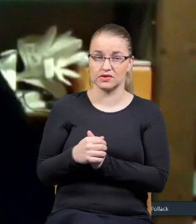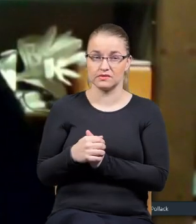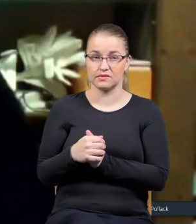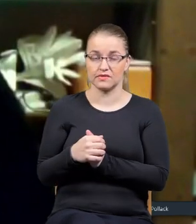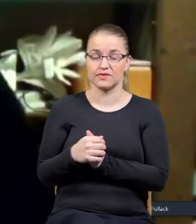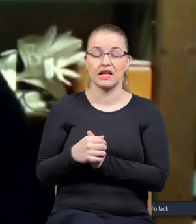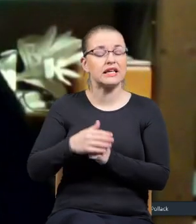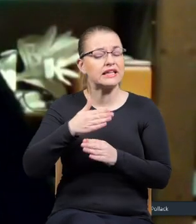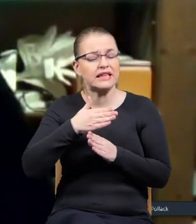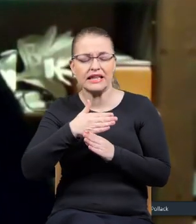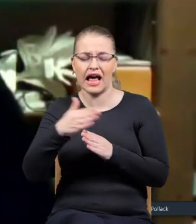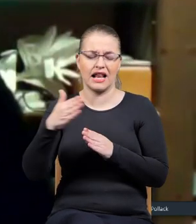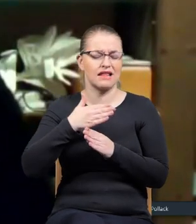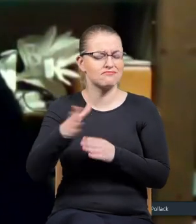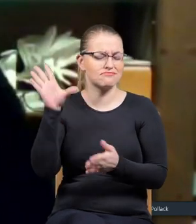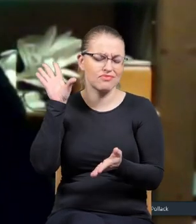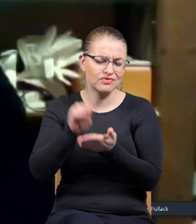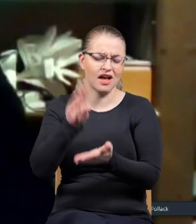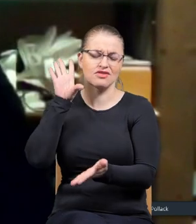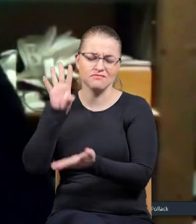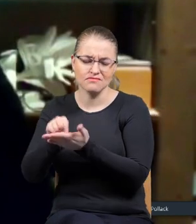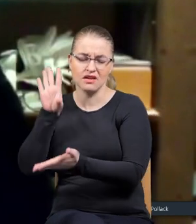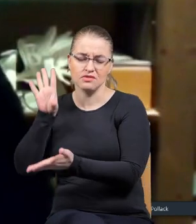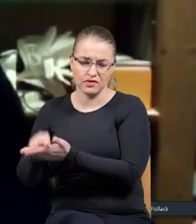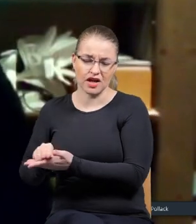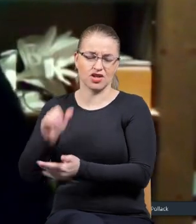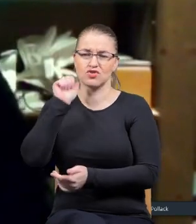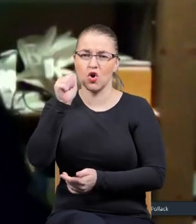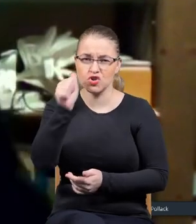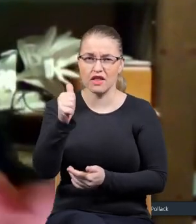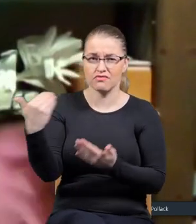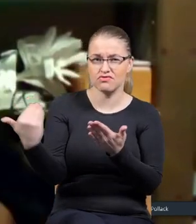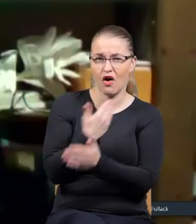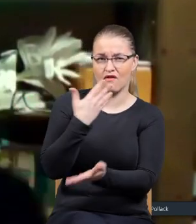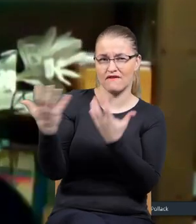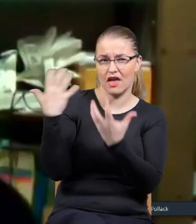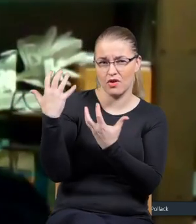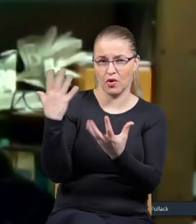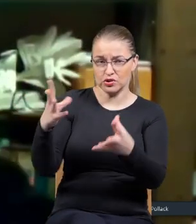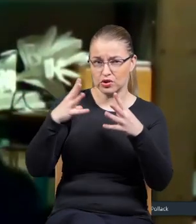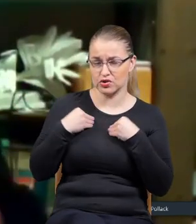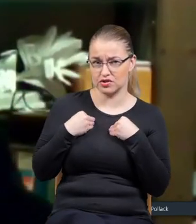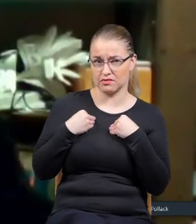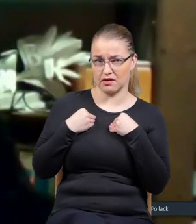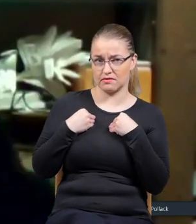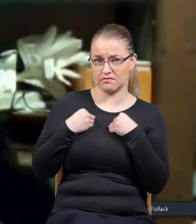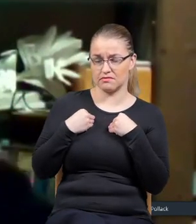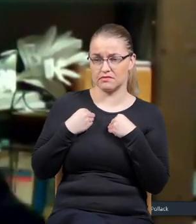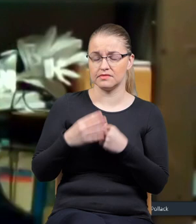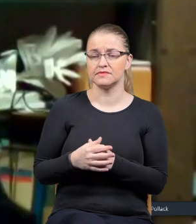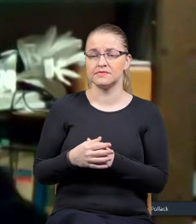I to jest ciągle. To się powtarza. I to prawie codziennie dostaję jakieś nowe, nowe jakieś wiadomości,